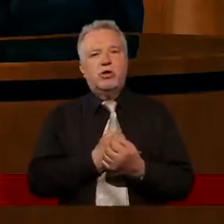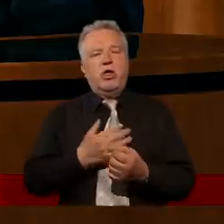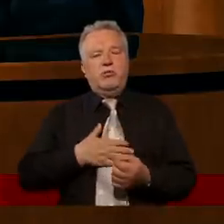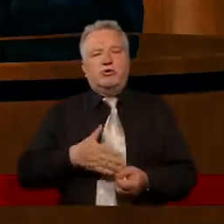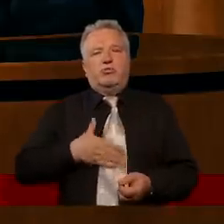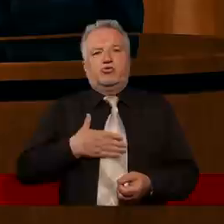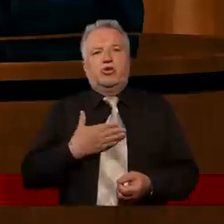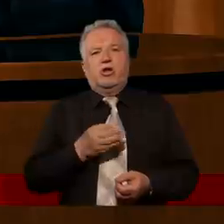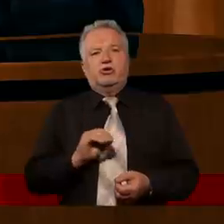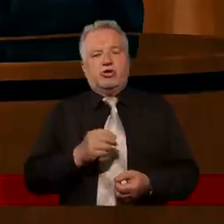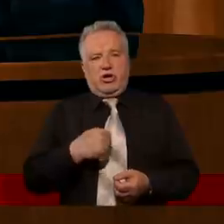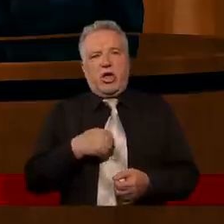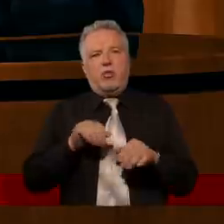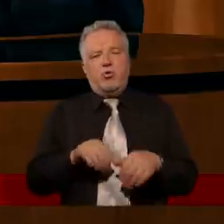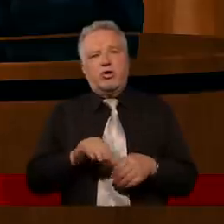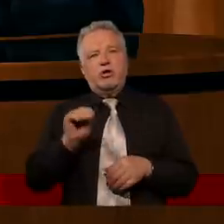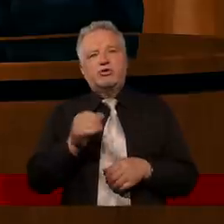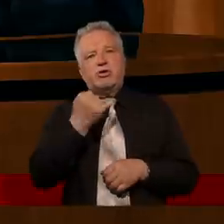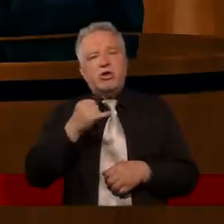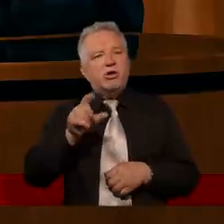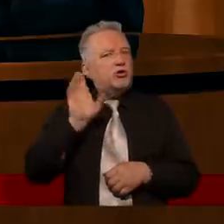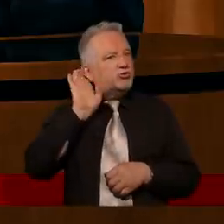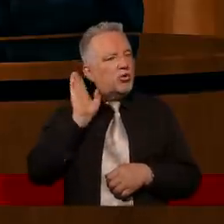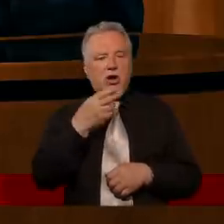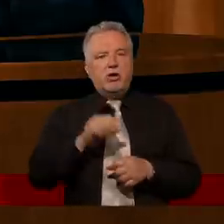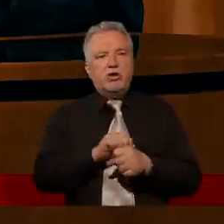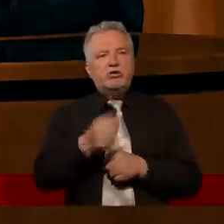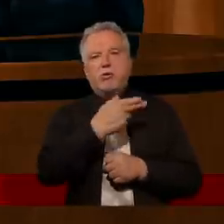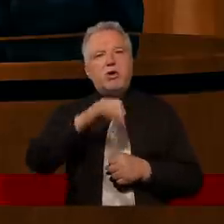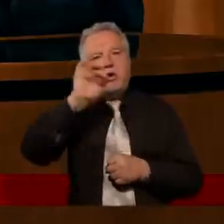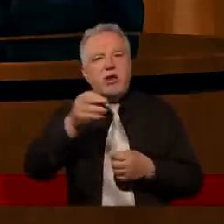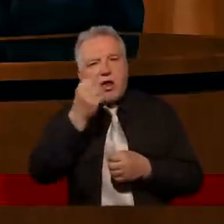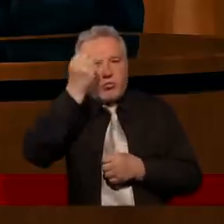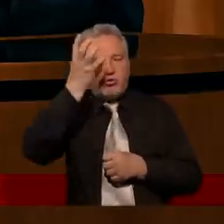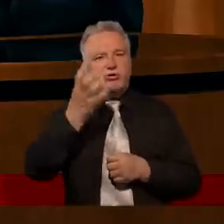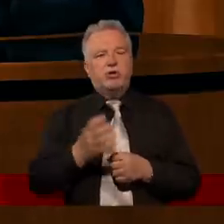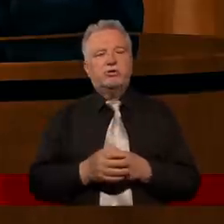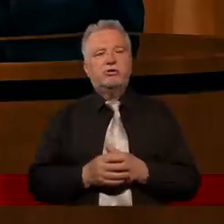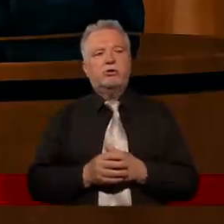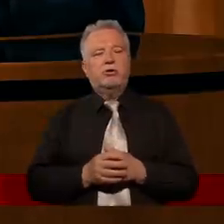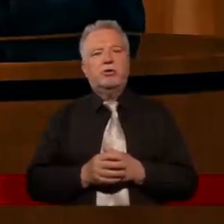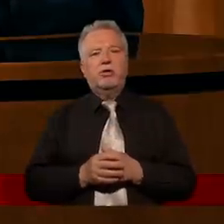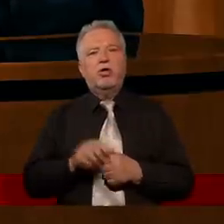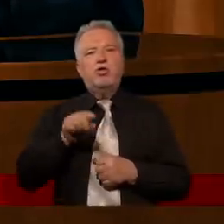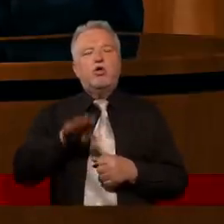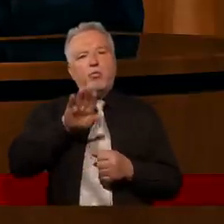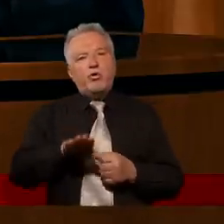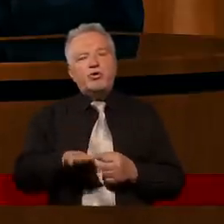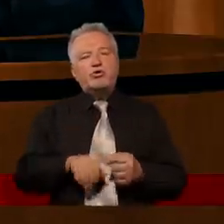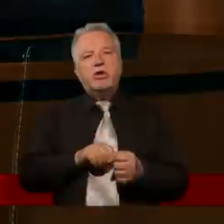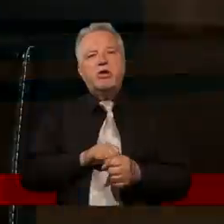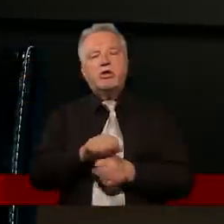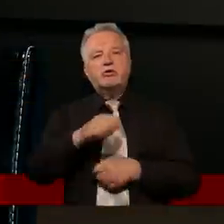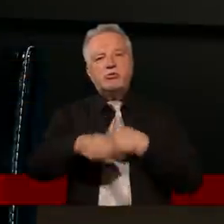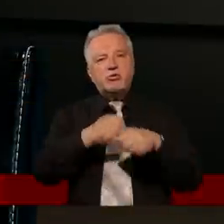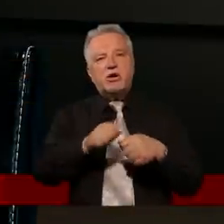poczucie, że ja mogę jeszcze kogoś innego słuchać, że ja nie jestem najmądrzejszy jeszcze. Właśnie ja bym to do tego nawiązała. To poniżenie jest związane z tym, że to